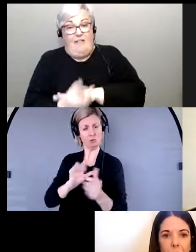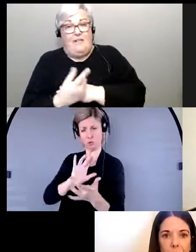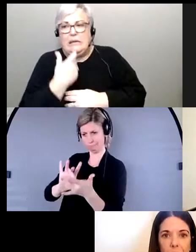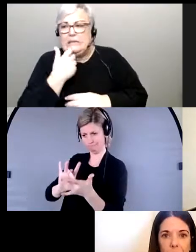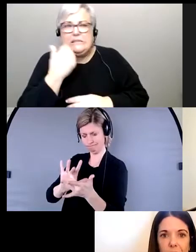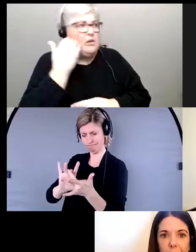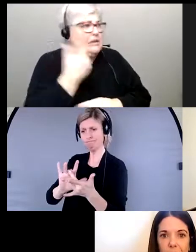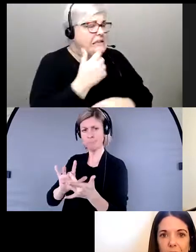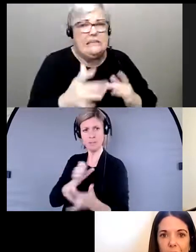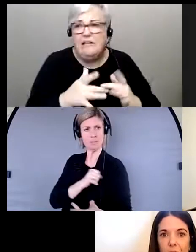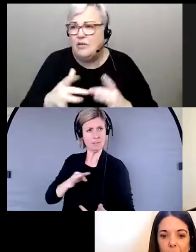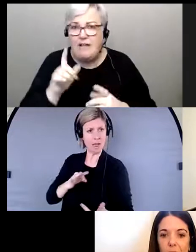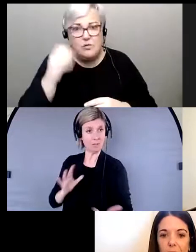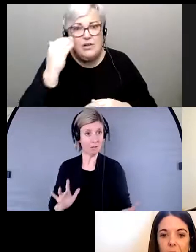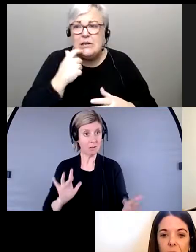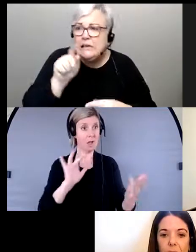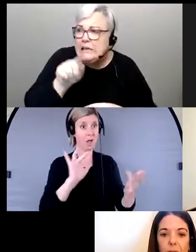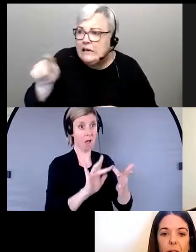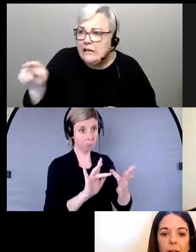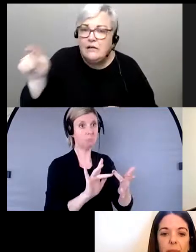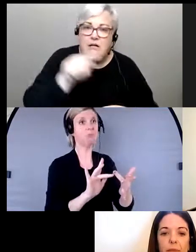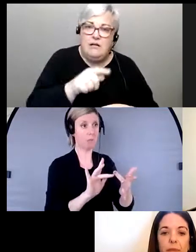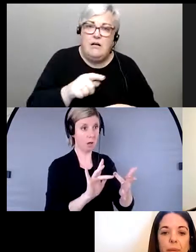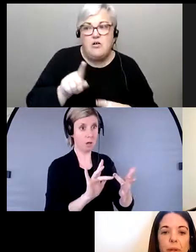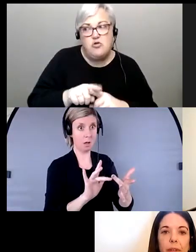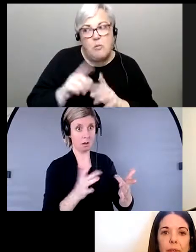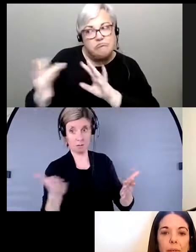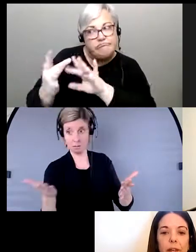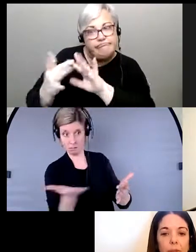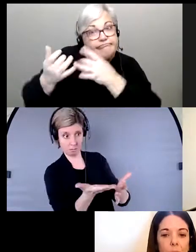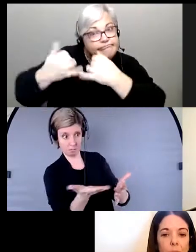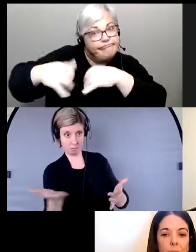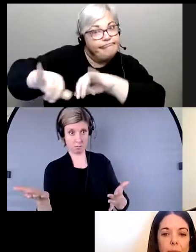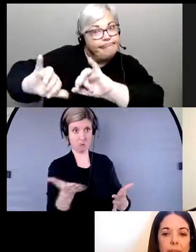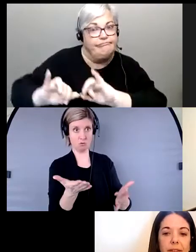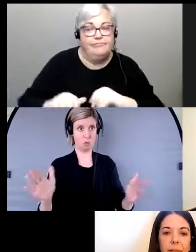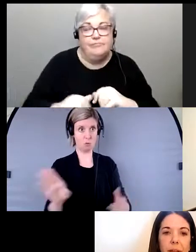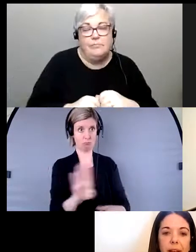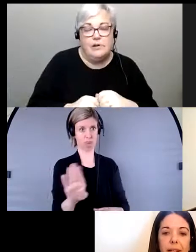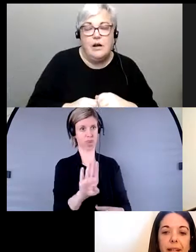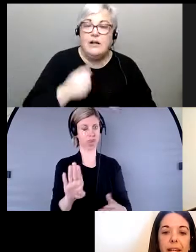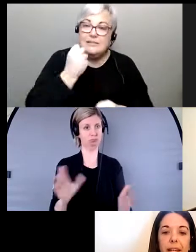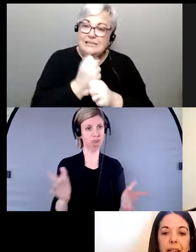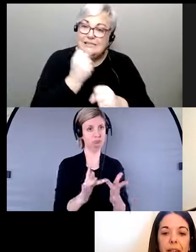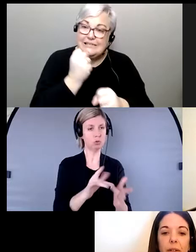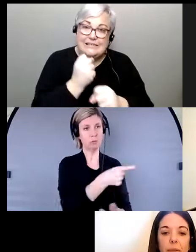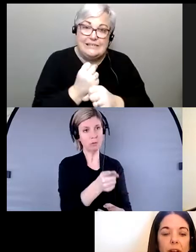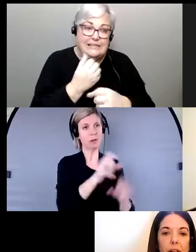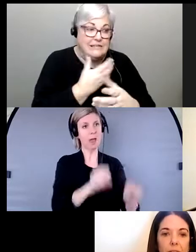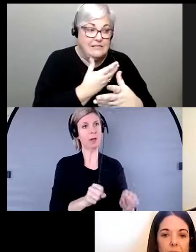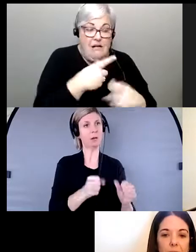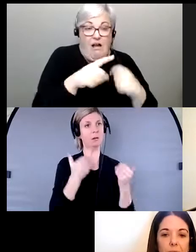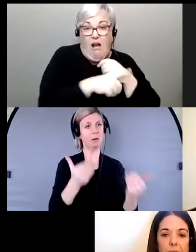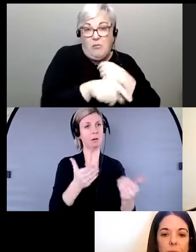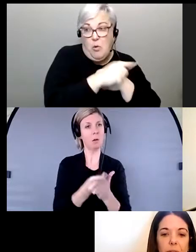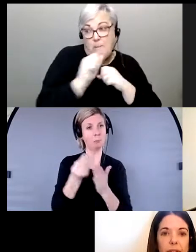vulnérables et de maintenir le contact avec elles. Nos travailleuses peuvent entrer en contact